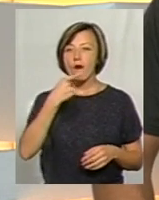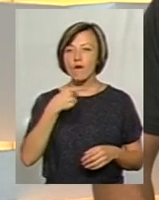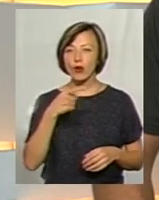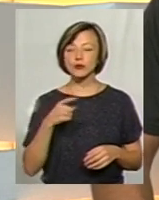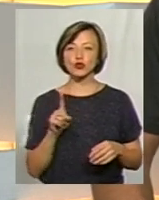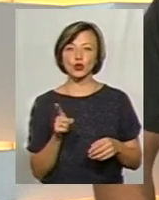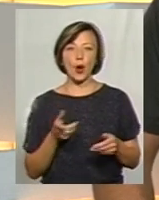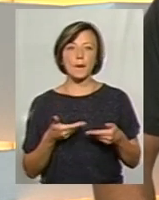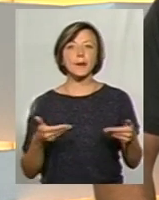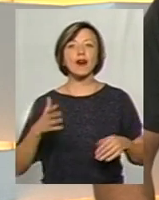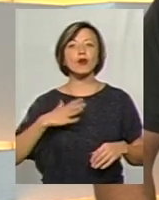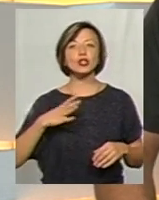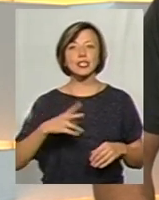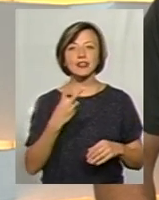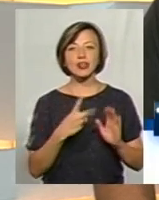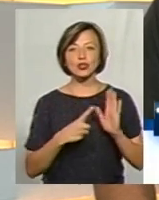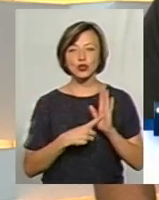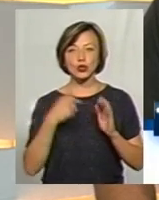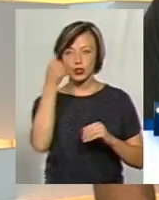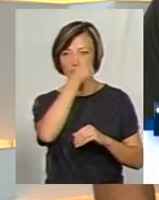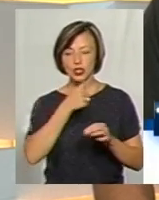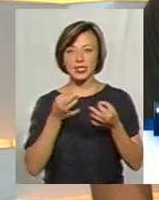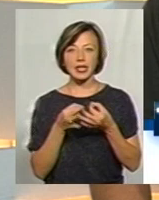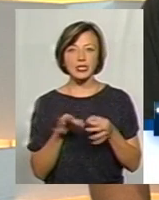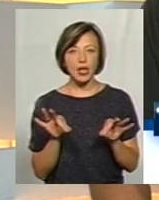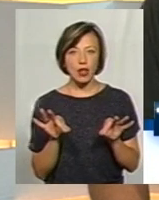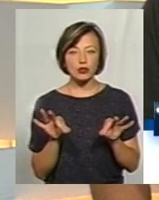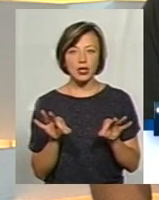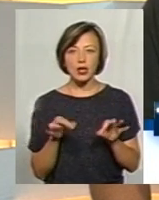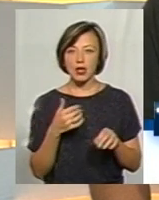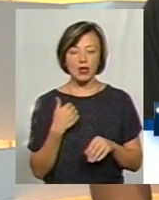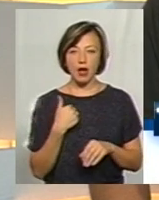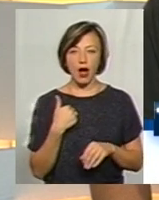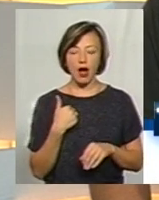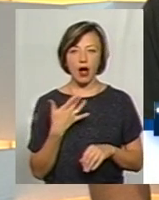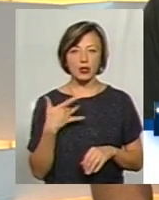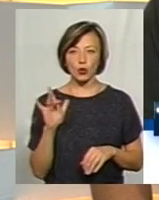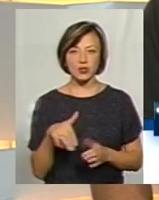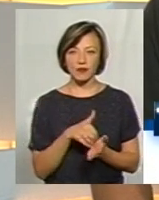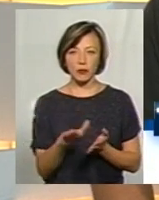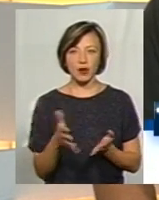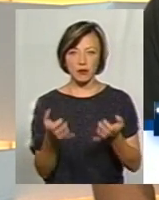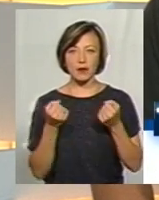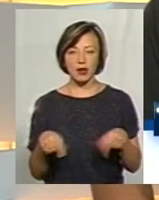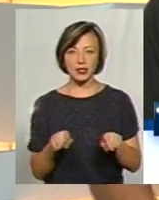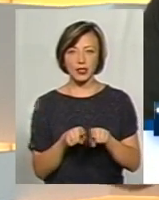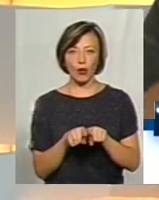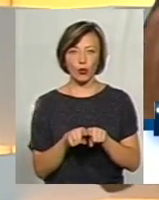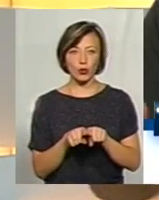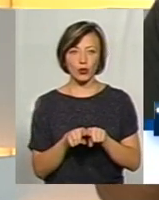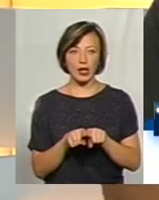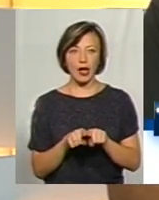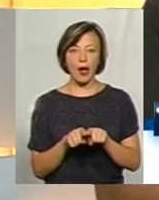в очікуванні 26-ї річниці Незалежності, то я категорично відмовляюся приймати таку